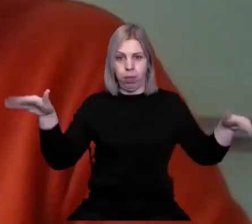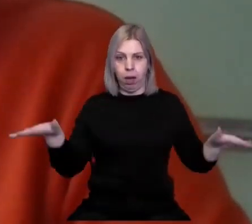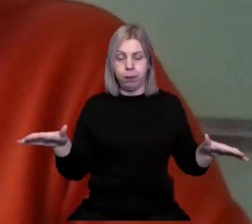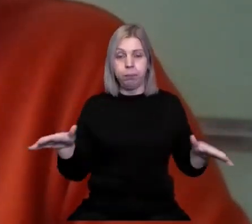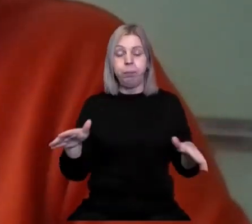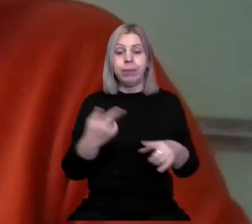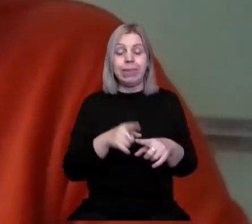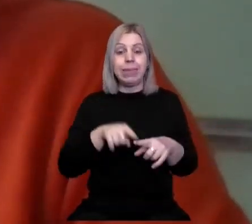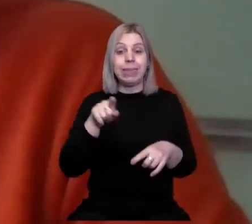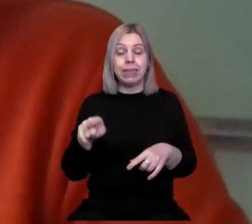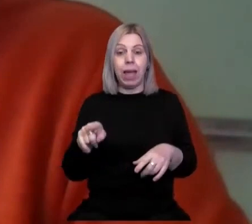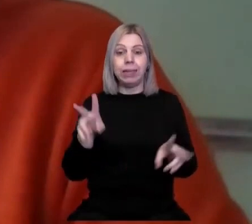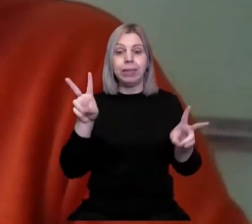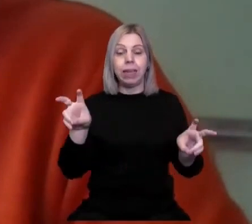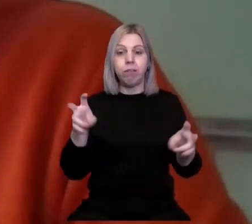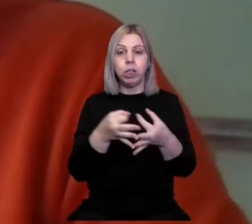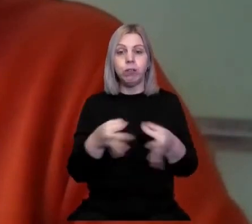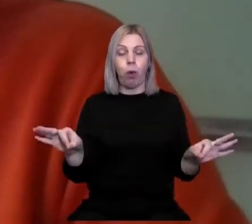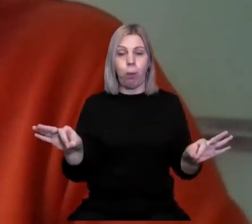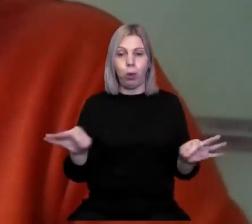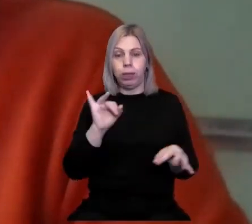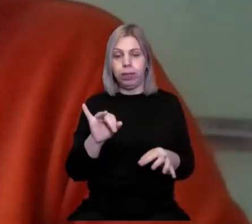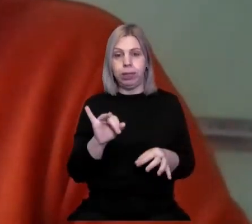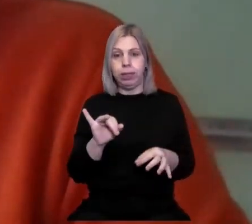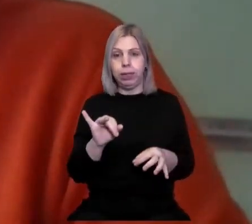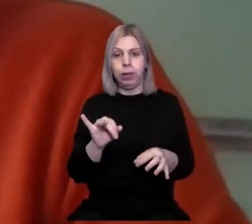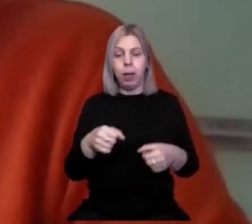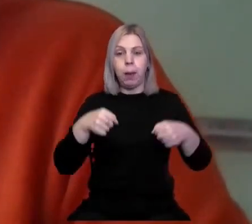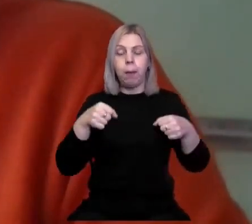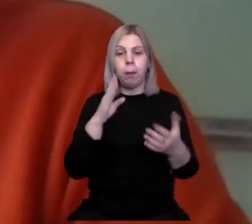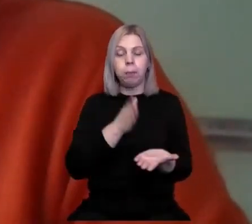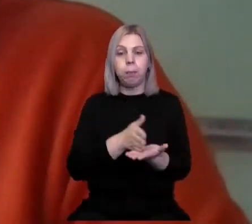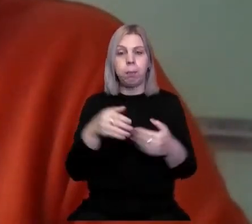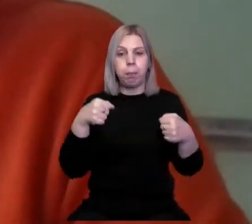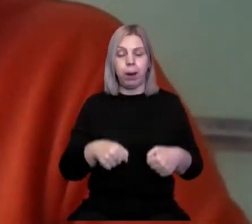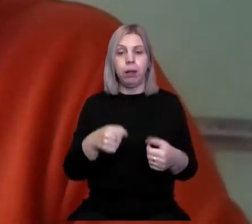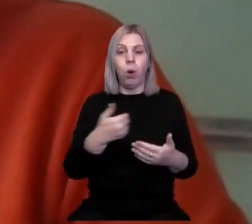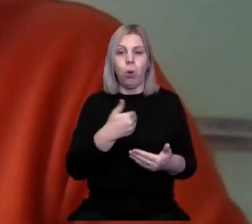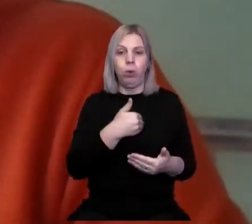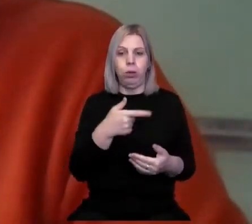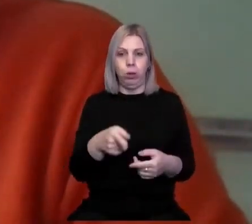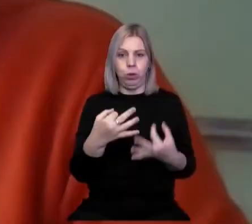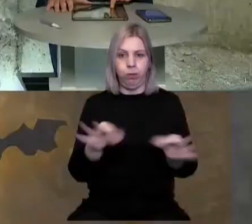Тобто це символ свободи і прагнення цієї свободи.